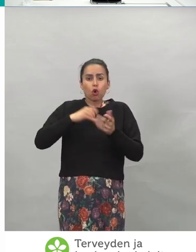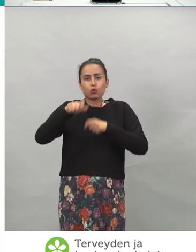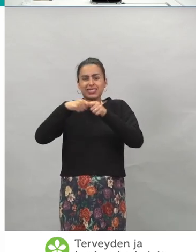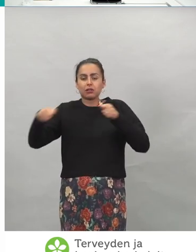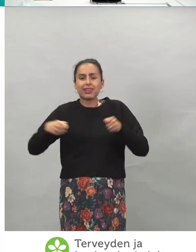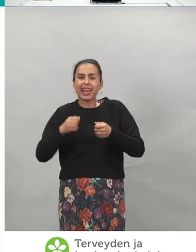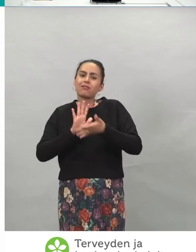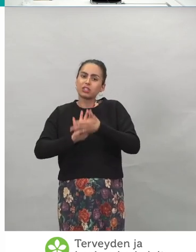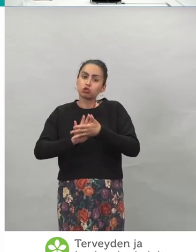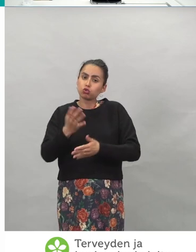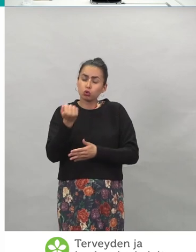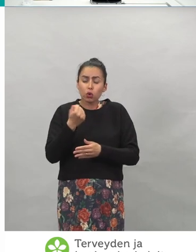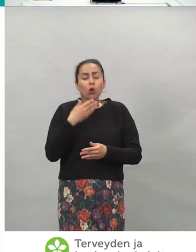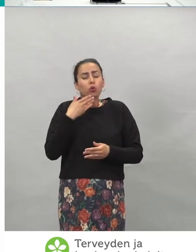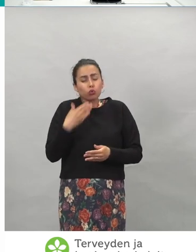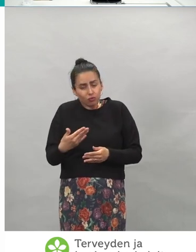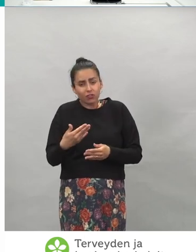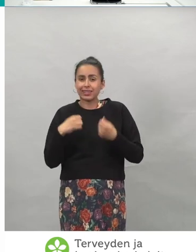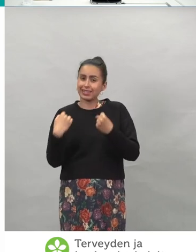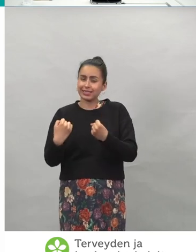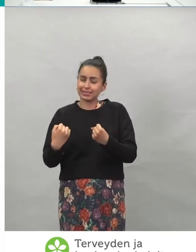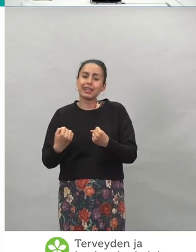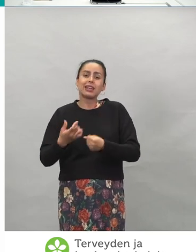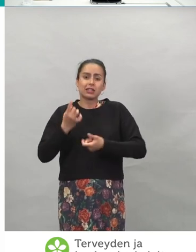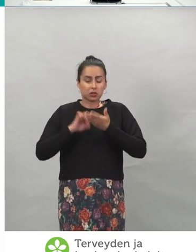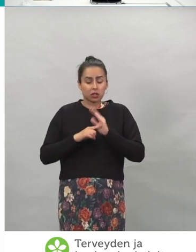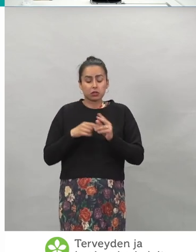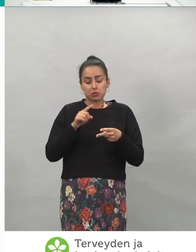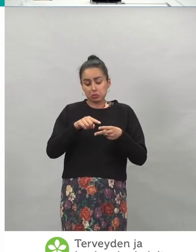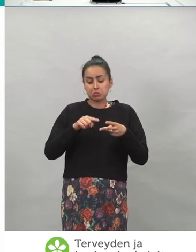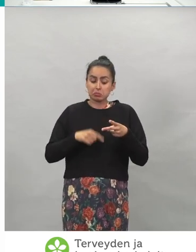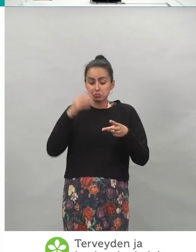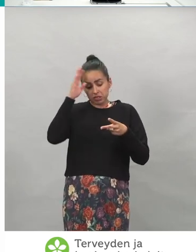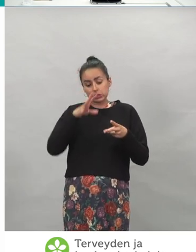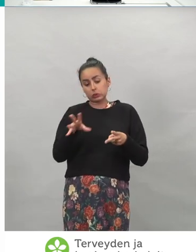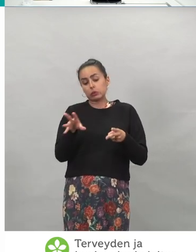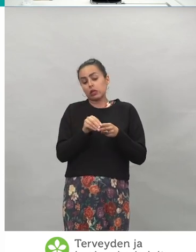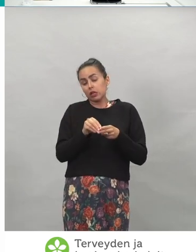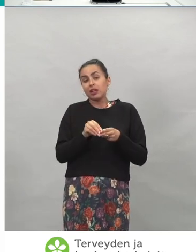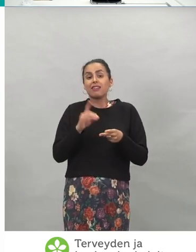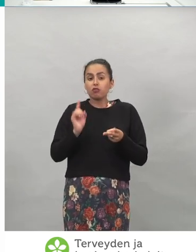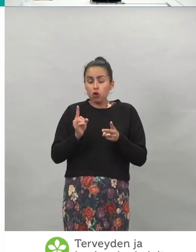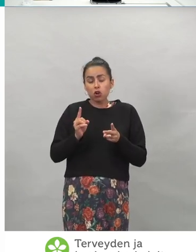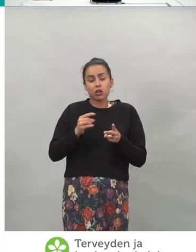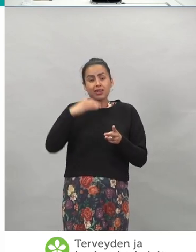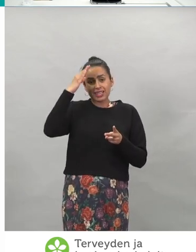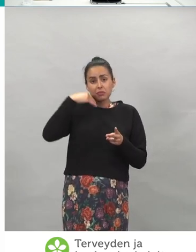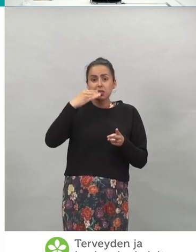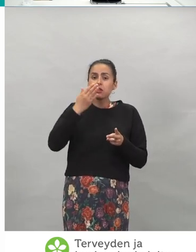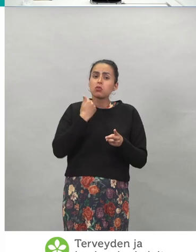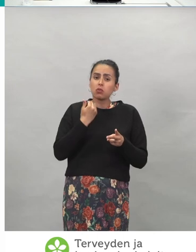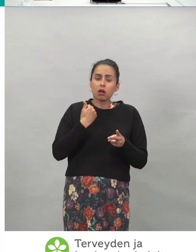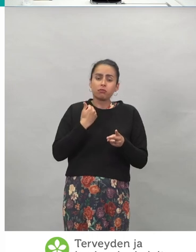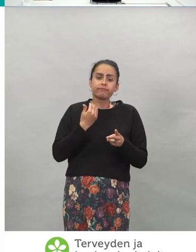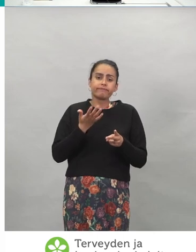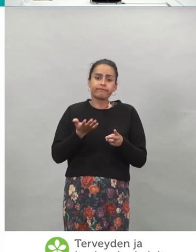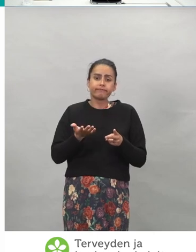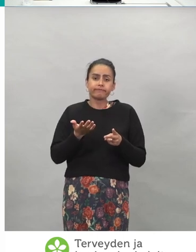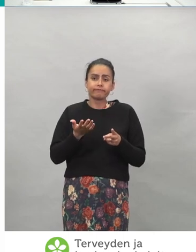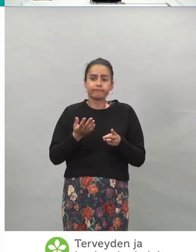erittäin hyvin. Eli nämä yhdessä laskien, niin voi hyvinkin olla niin, että ihminen, joka on saanut